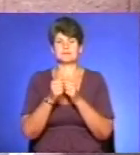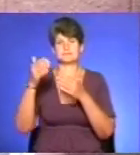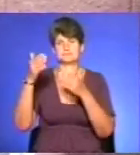її іменем. Дякую!